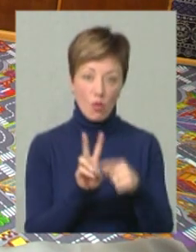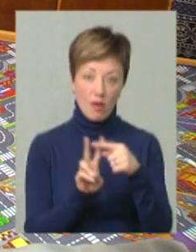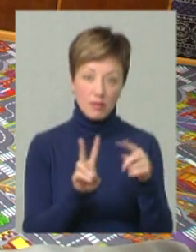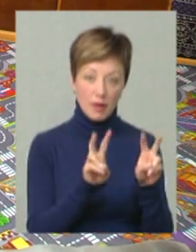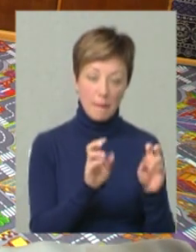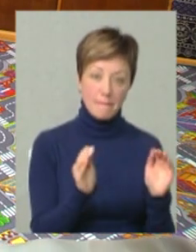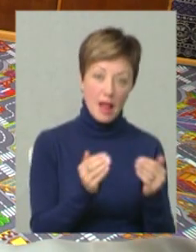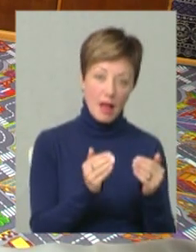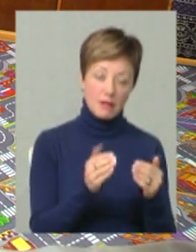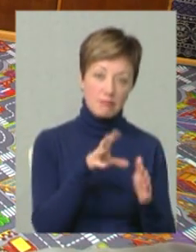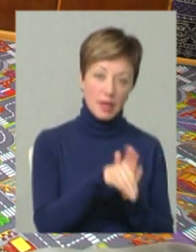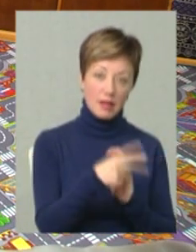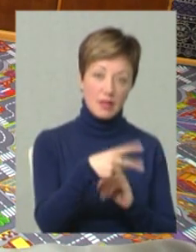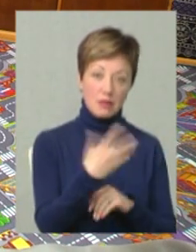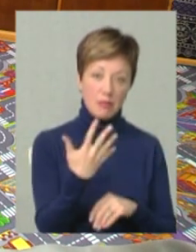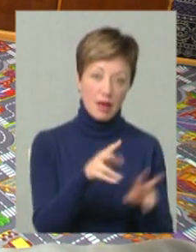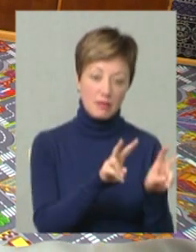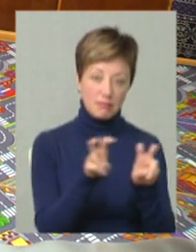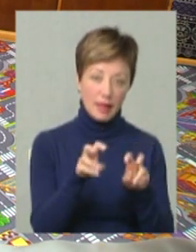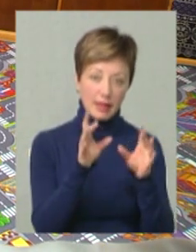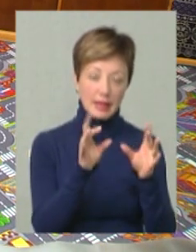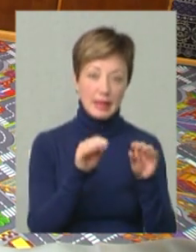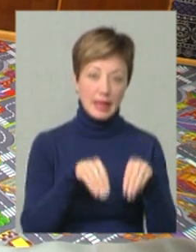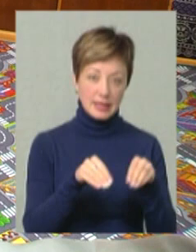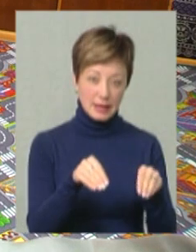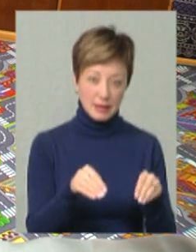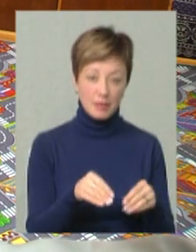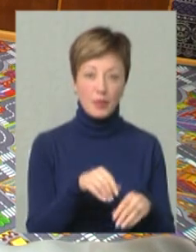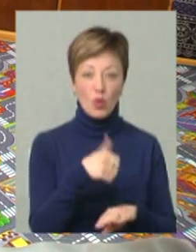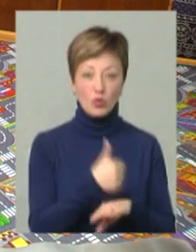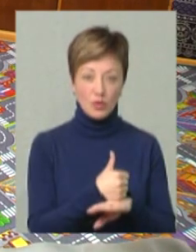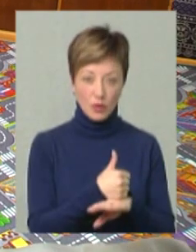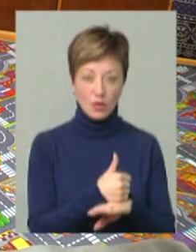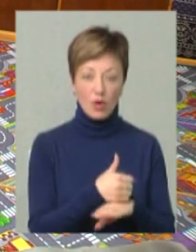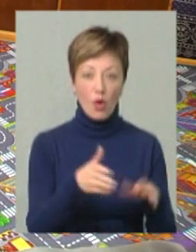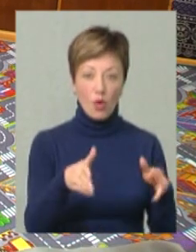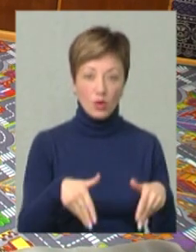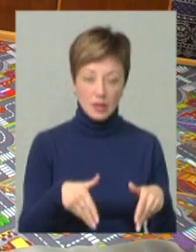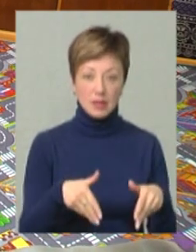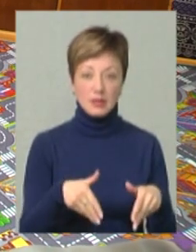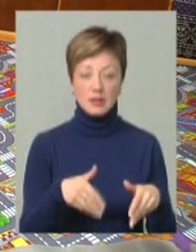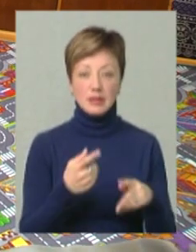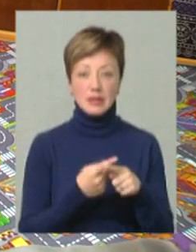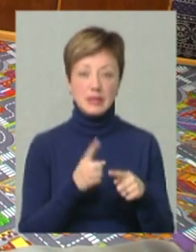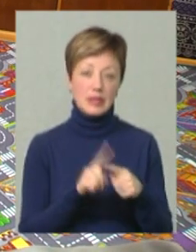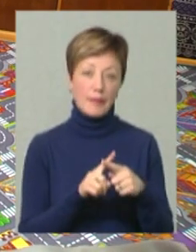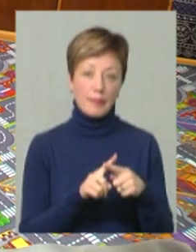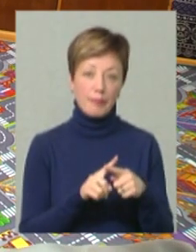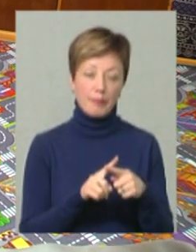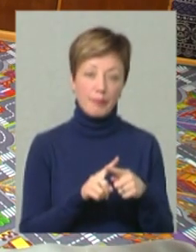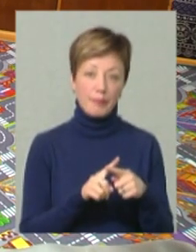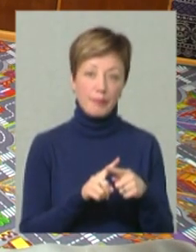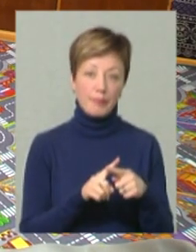Маленький складається із 25 насінневих наборів основної городини, скажімо так, основних городніх культур.